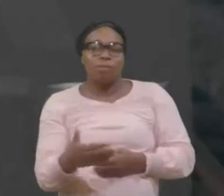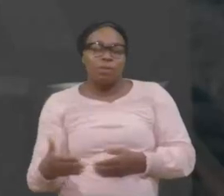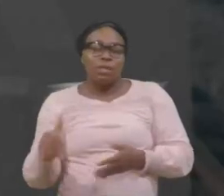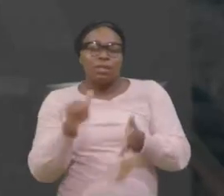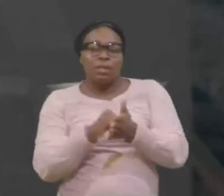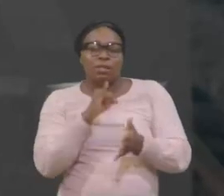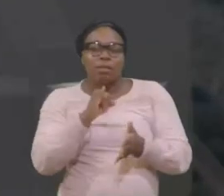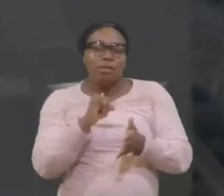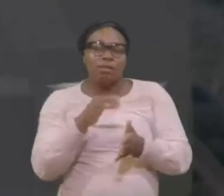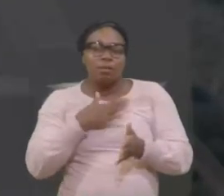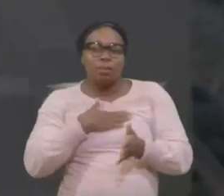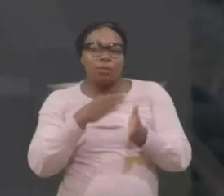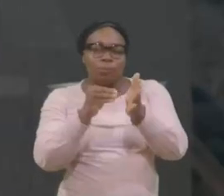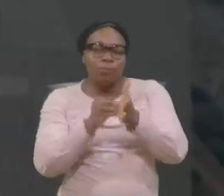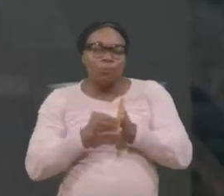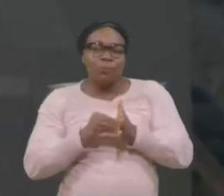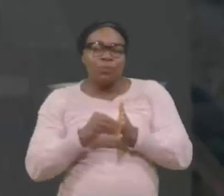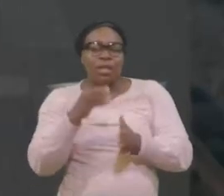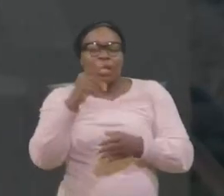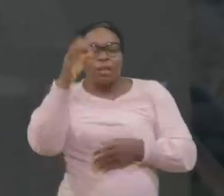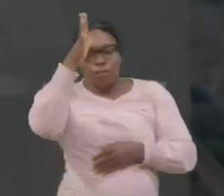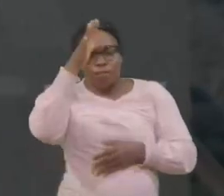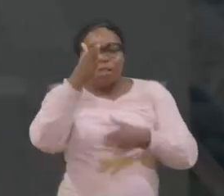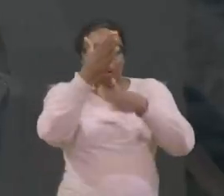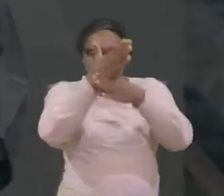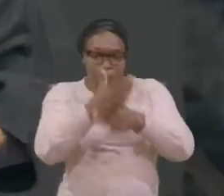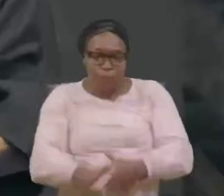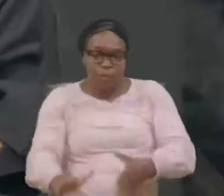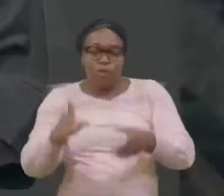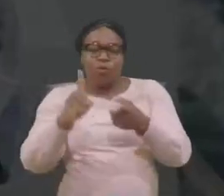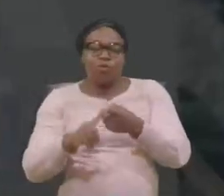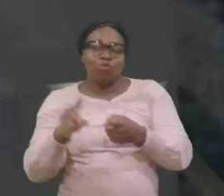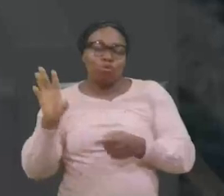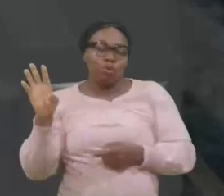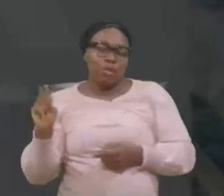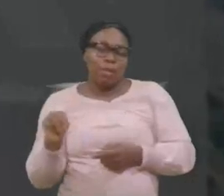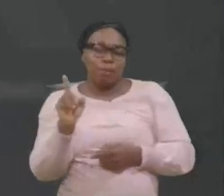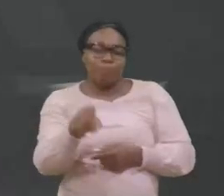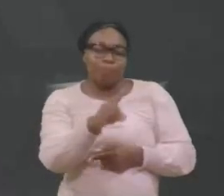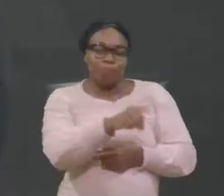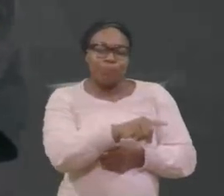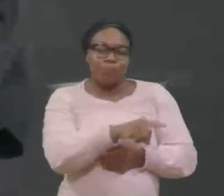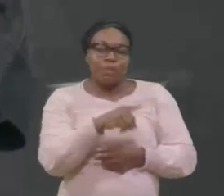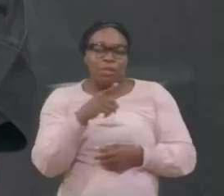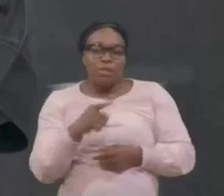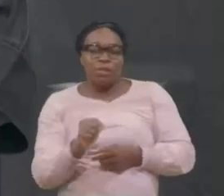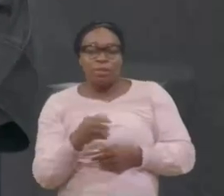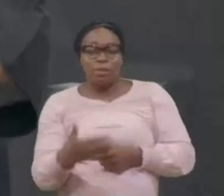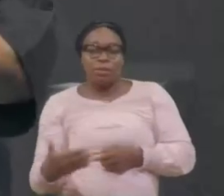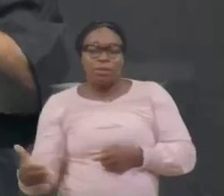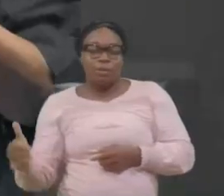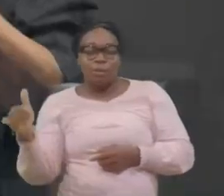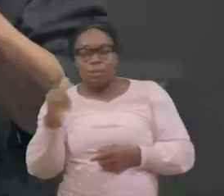revenir et le père le partagea sans bien verset 13